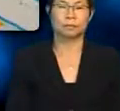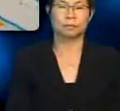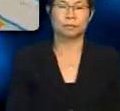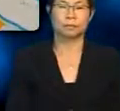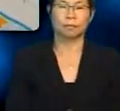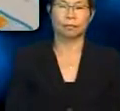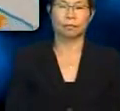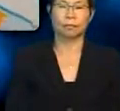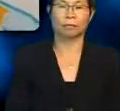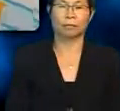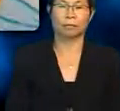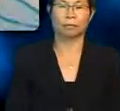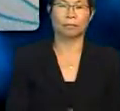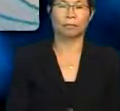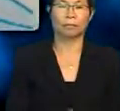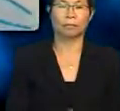Terima kasih